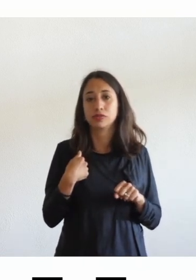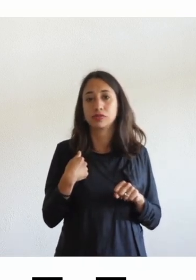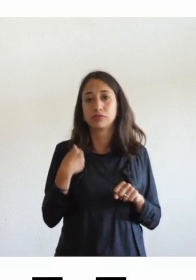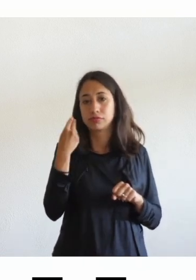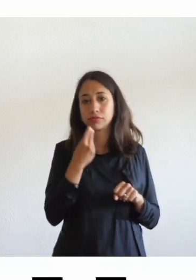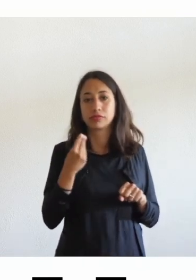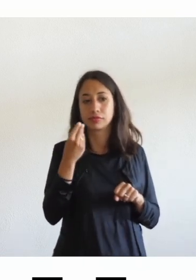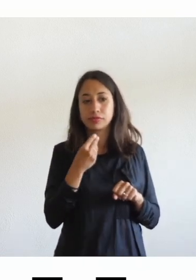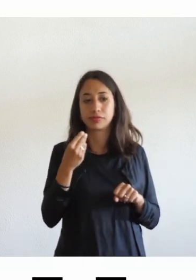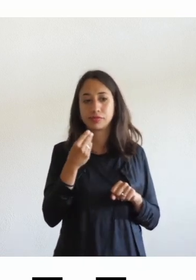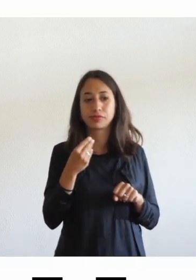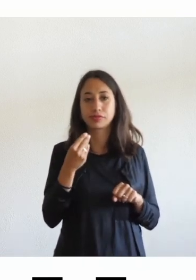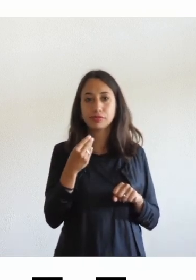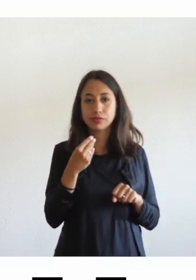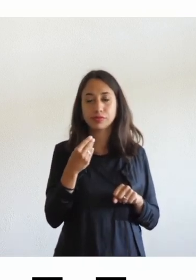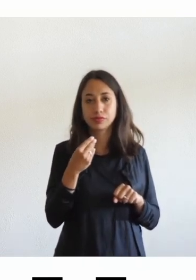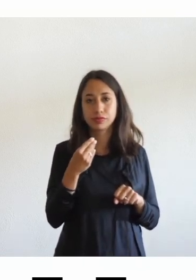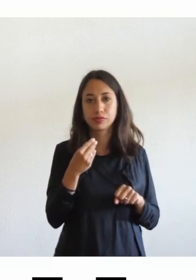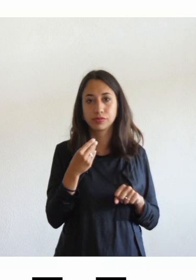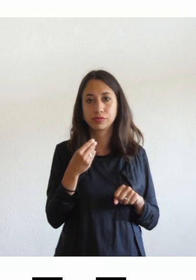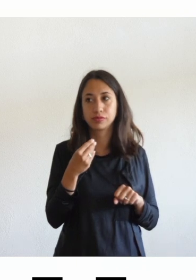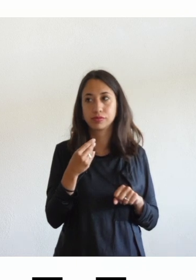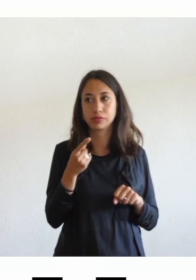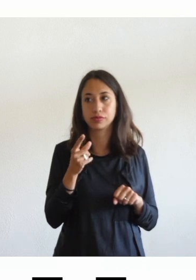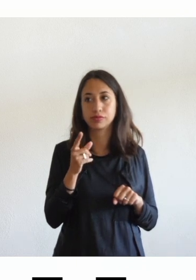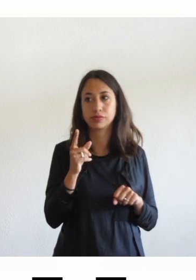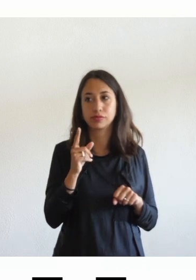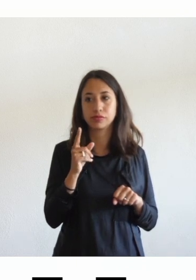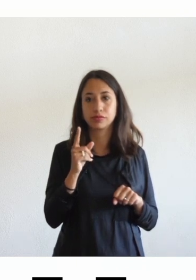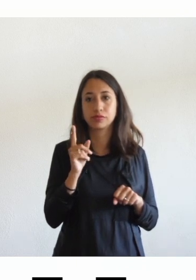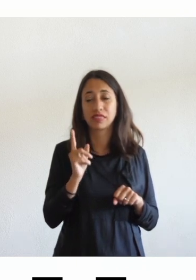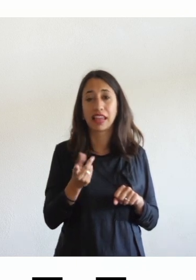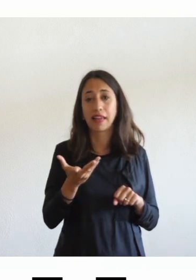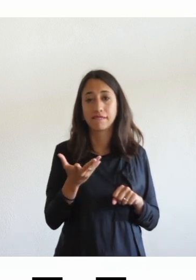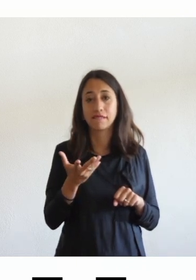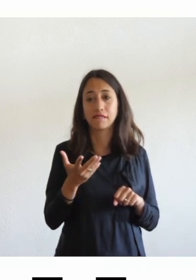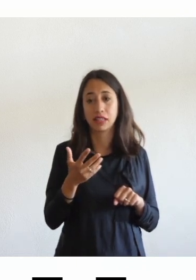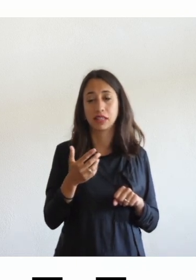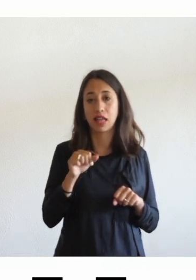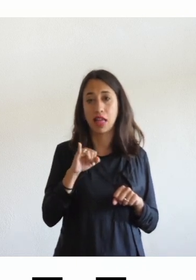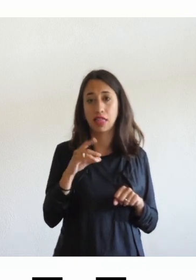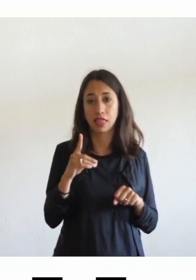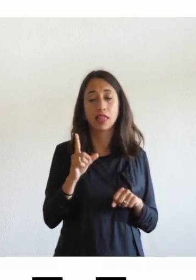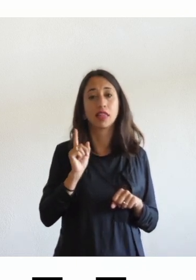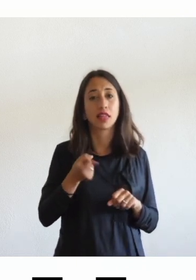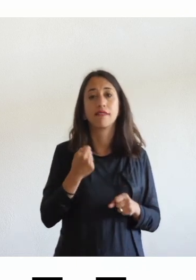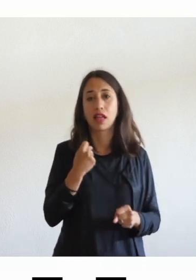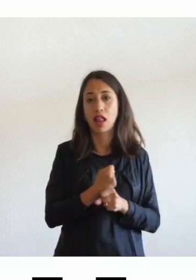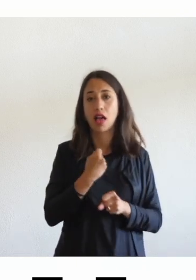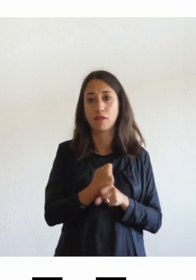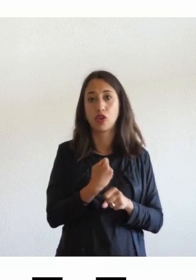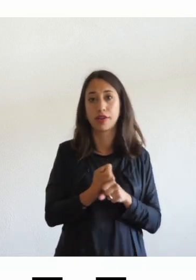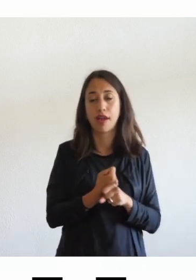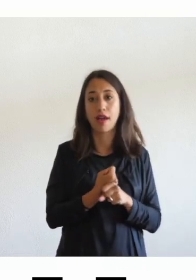penso che sia il caso che l'associazione italiana di islessia ci lavori in modo organico